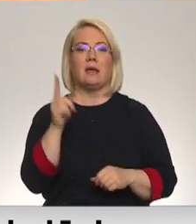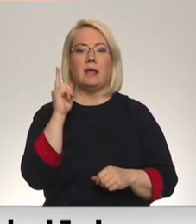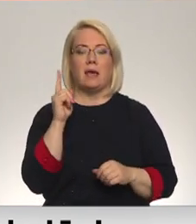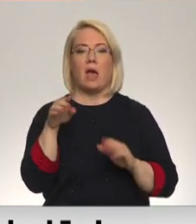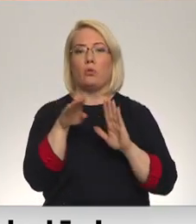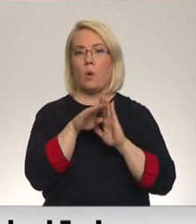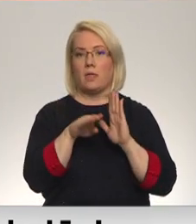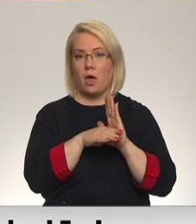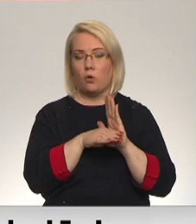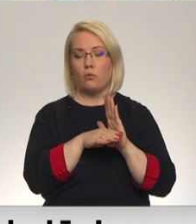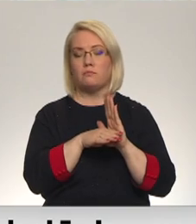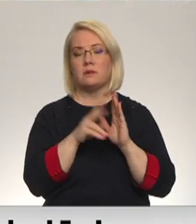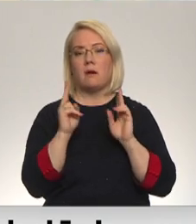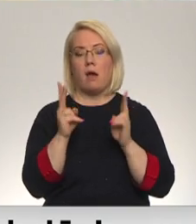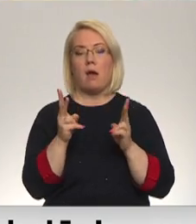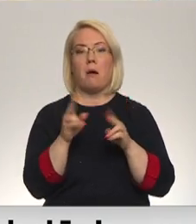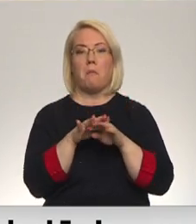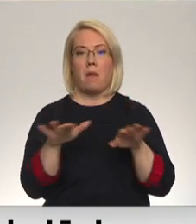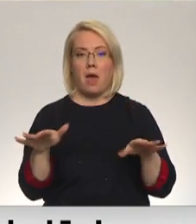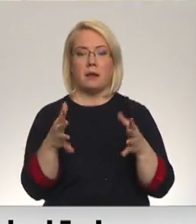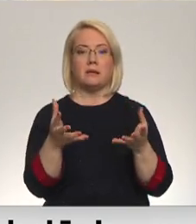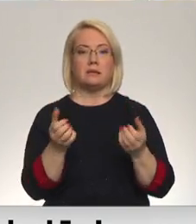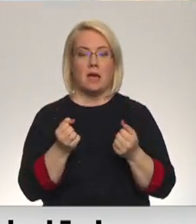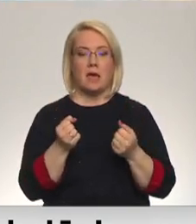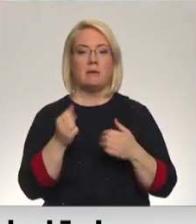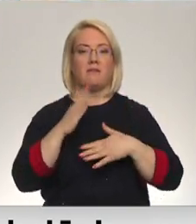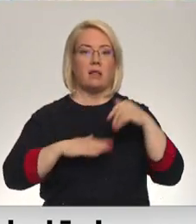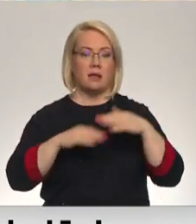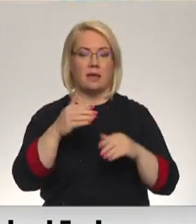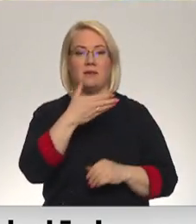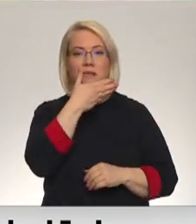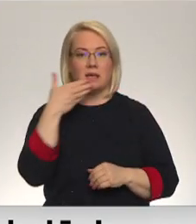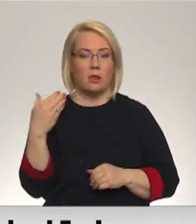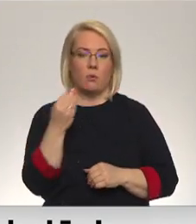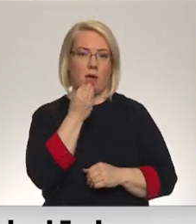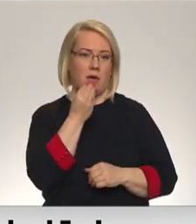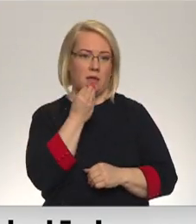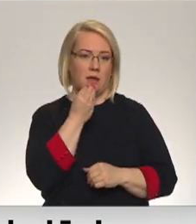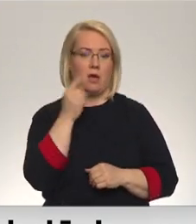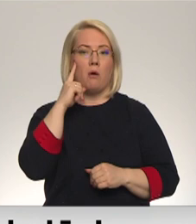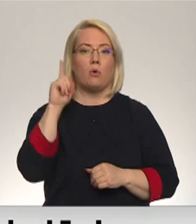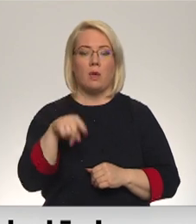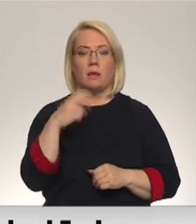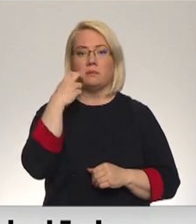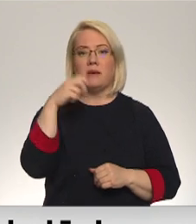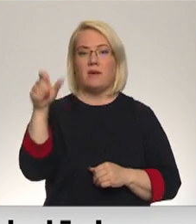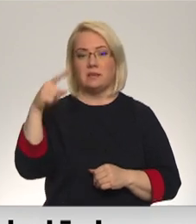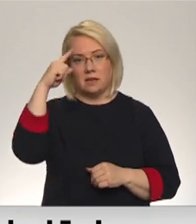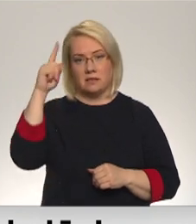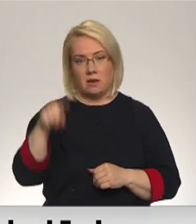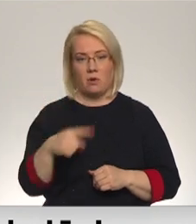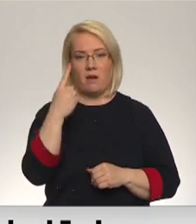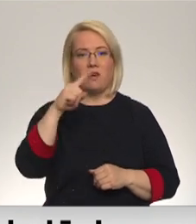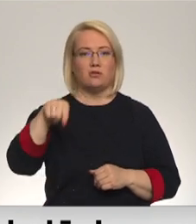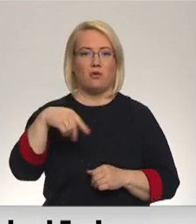nosacījuma, ka bērni saņems altitīvu siltu ēdienu. Protams, vecāki saprot, ka eiro čais divi